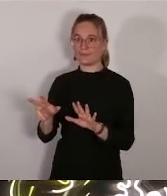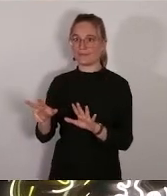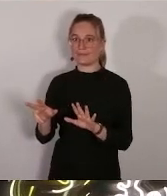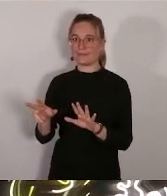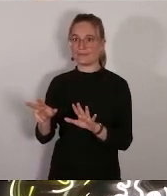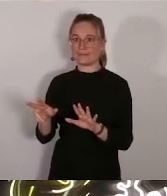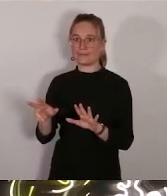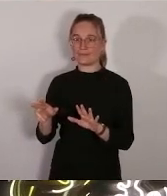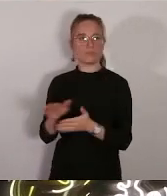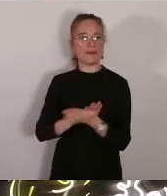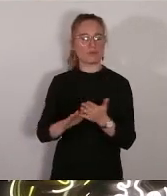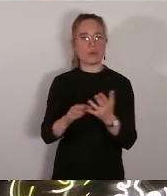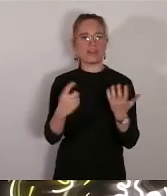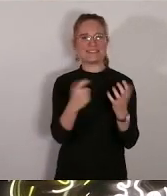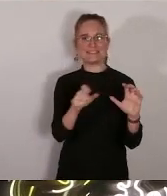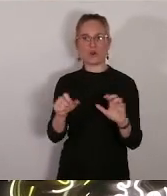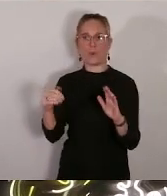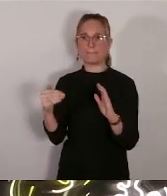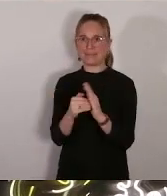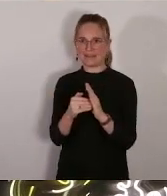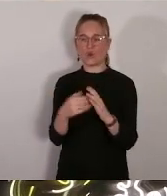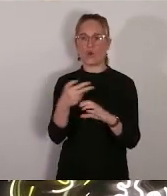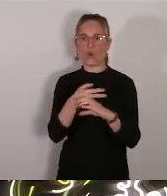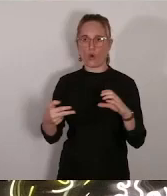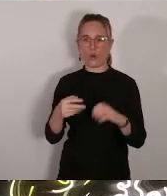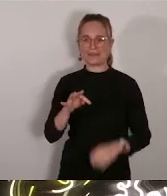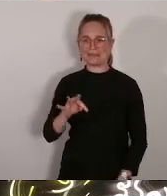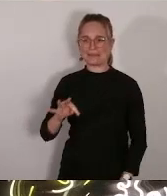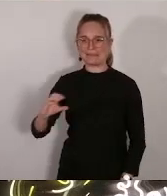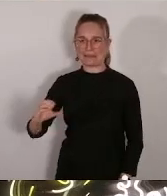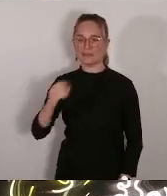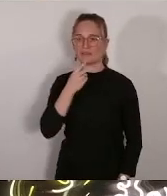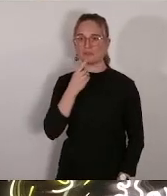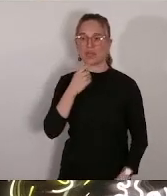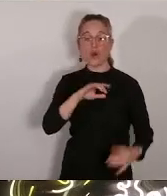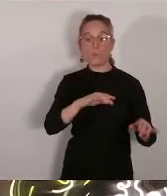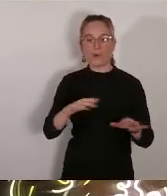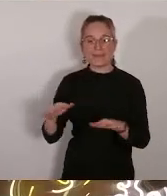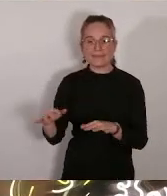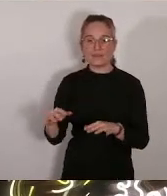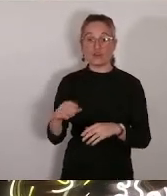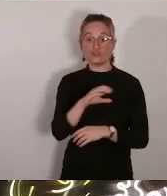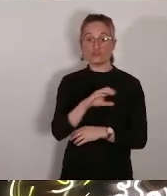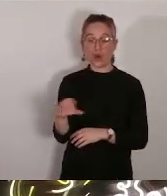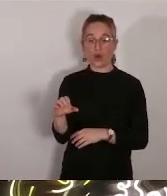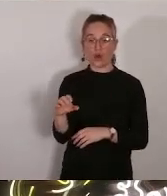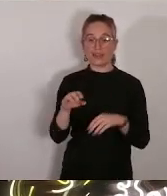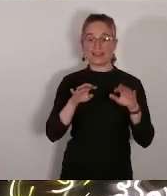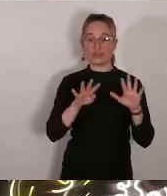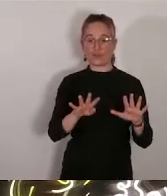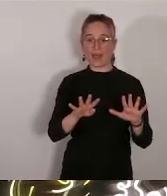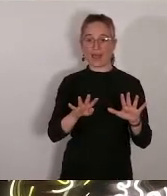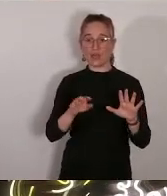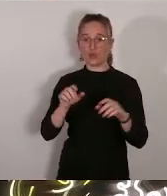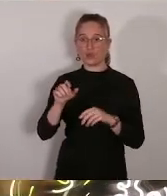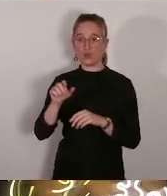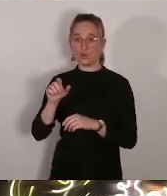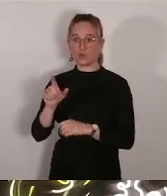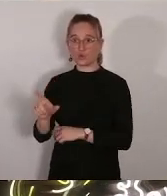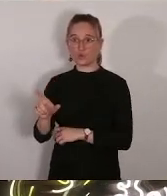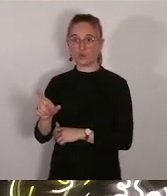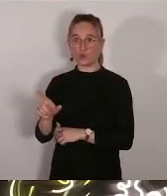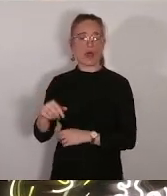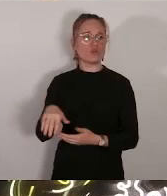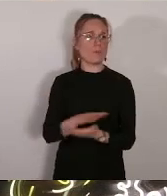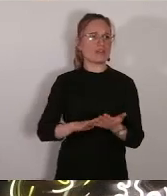euros TTC soit un coût moyen de 192 millions non non non 182